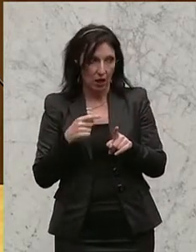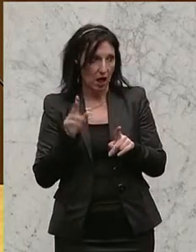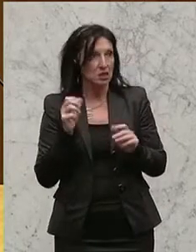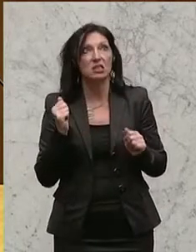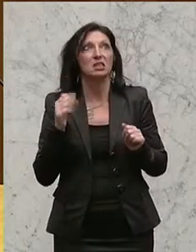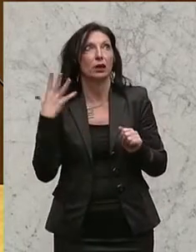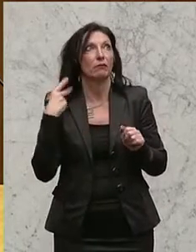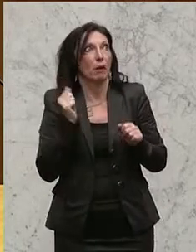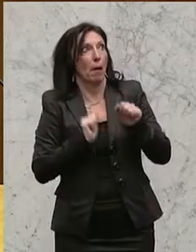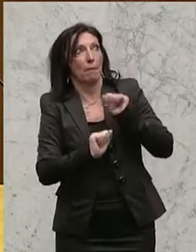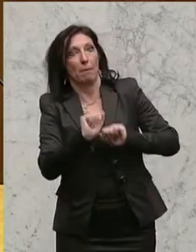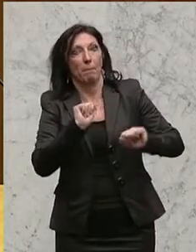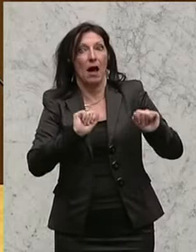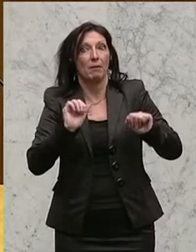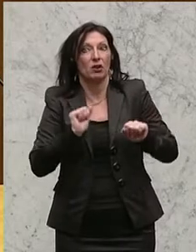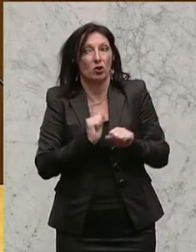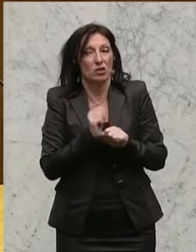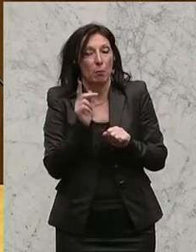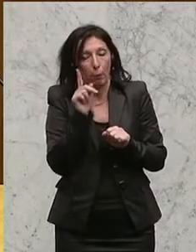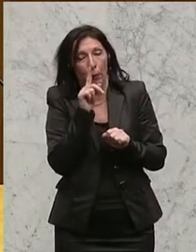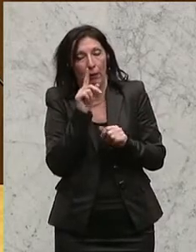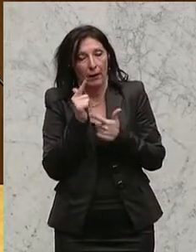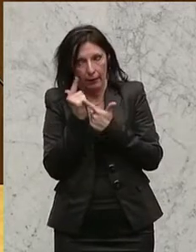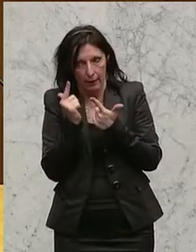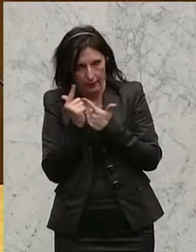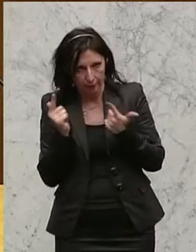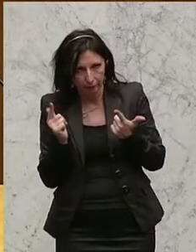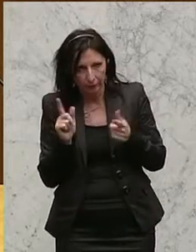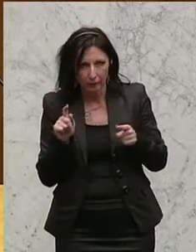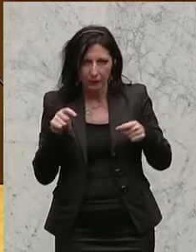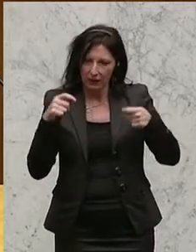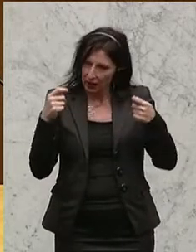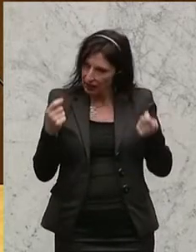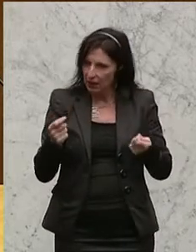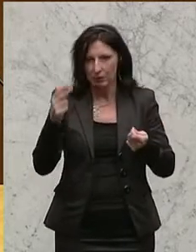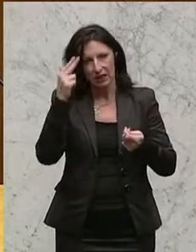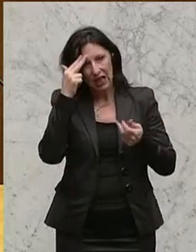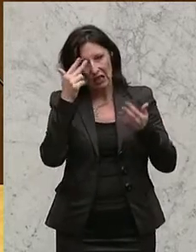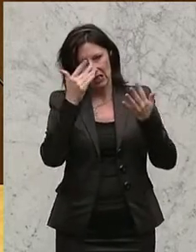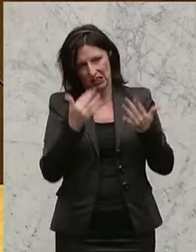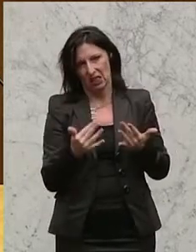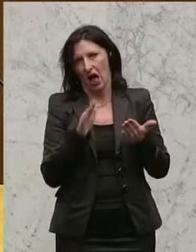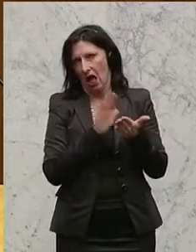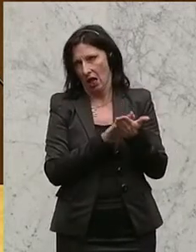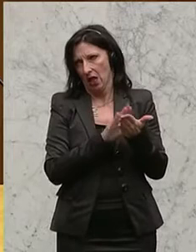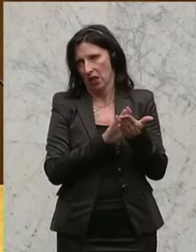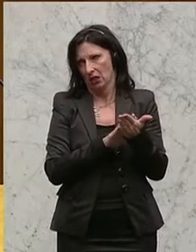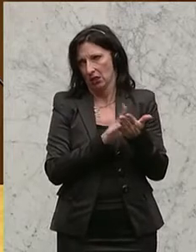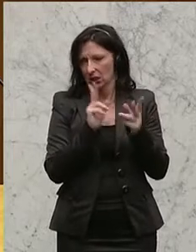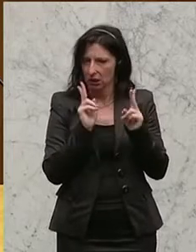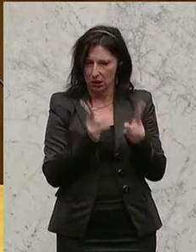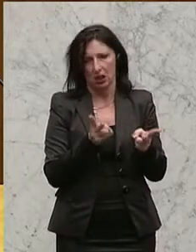sein werden, aber ich versuche es trotzdem mal zu erklären. Es gibt gewisse Kennzahlen, Benchmarks, die man sich aneignen kann.